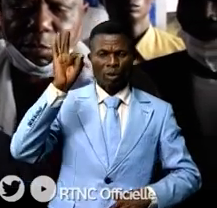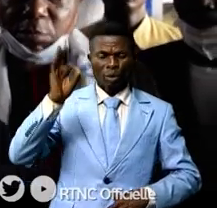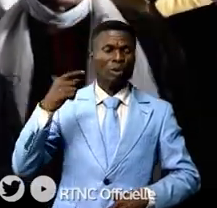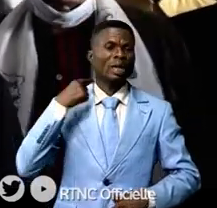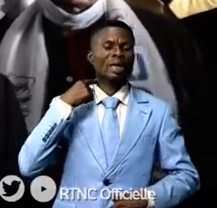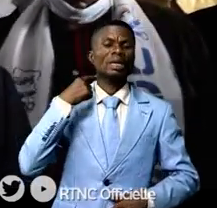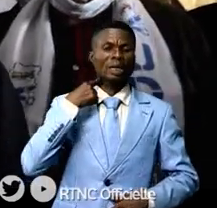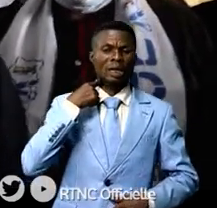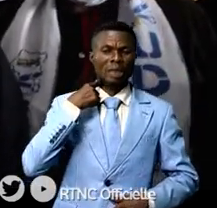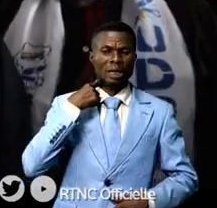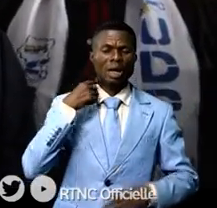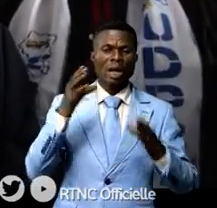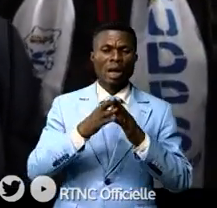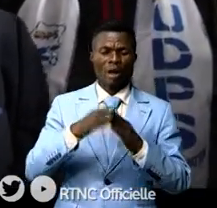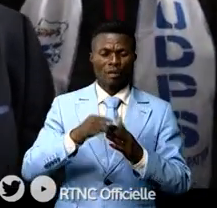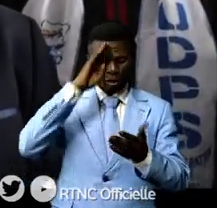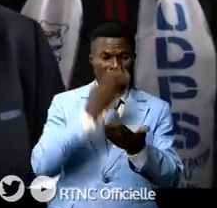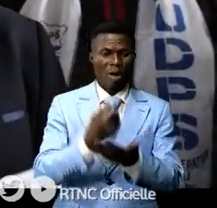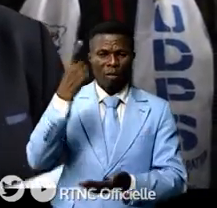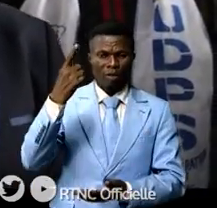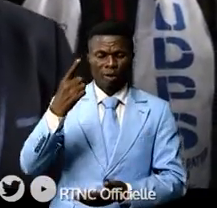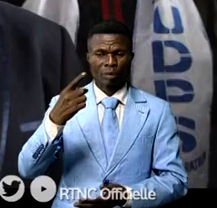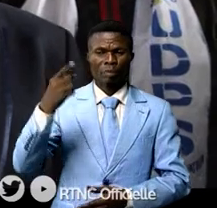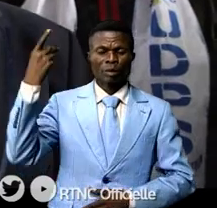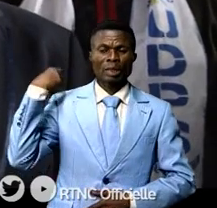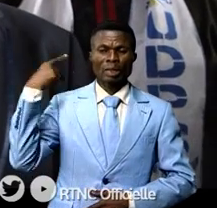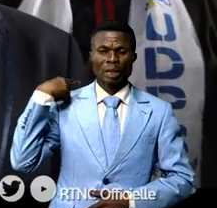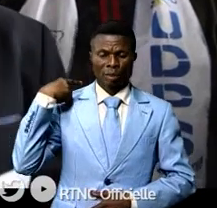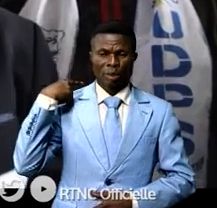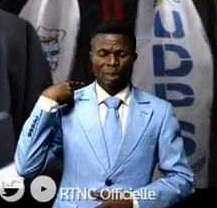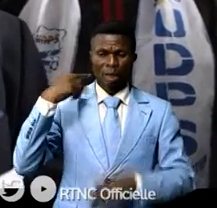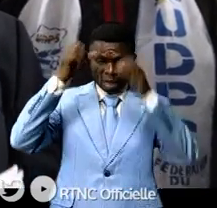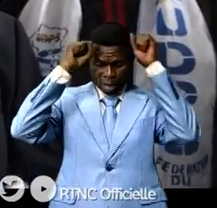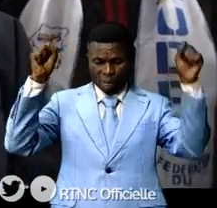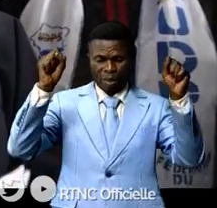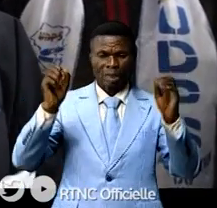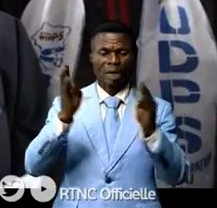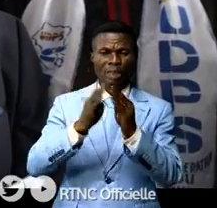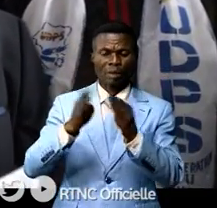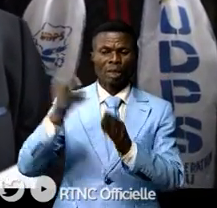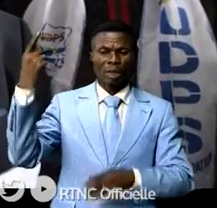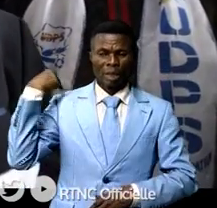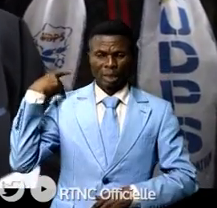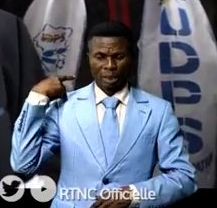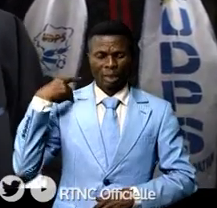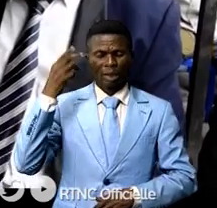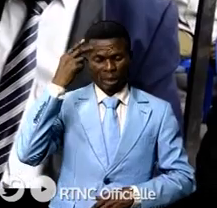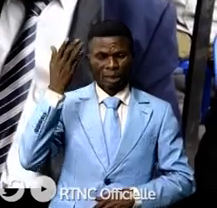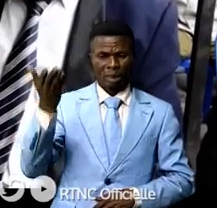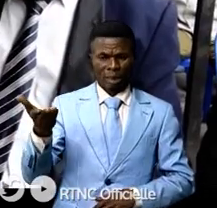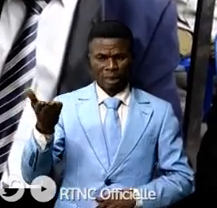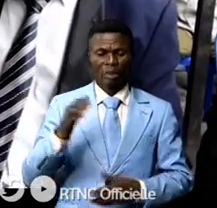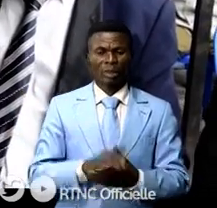Kuango par son dignifix l'honorable Mbos Kodiakouanga président de l'Assemblée nationale.